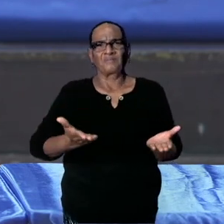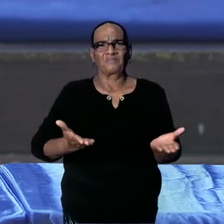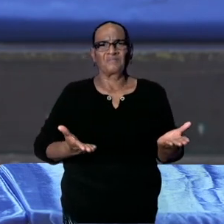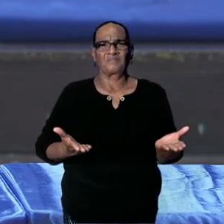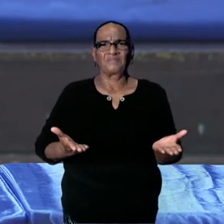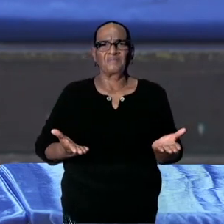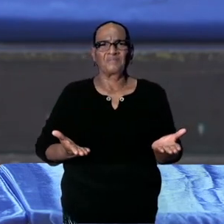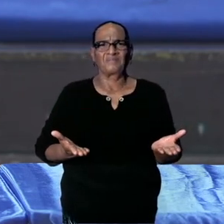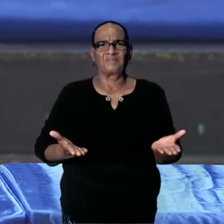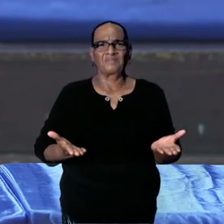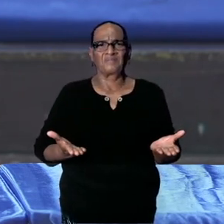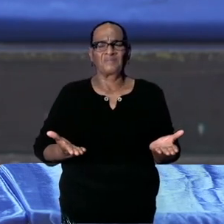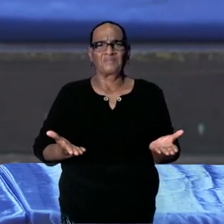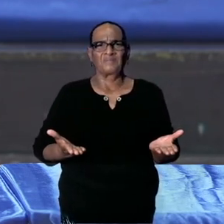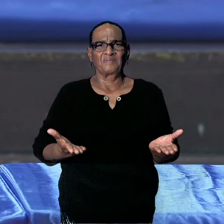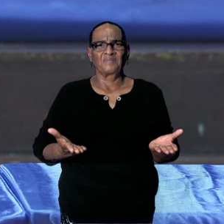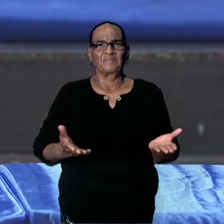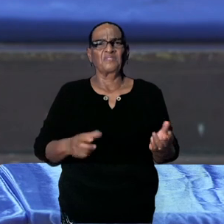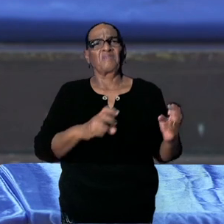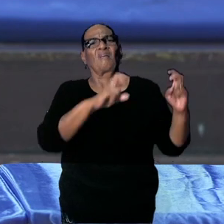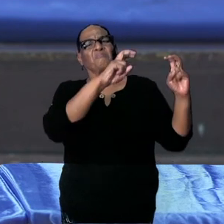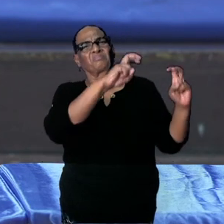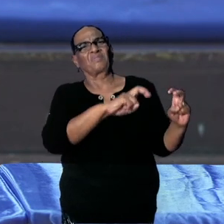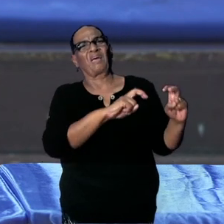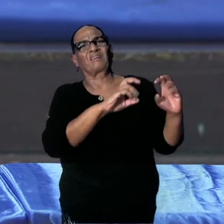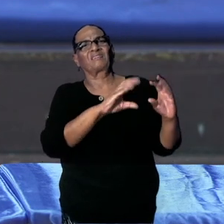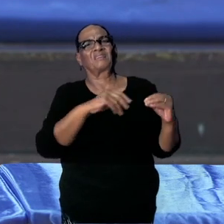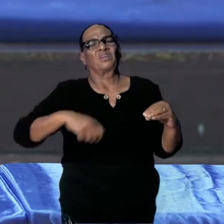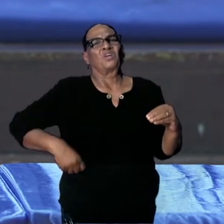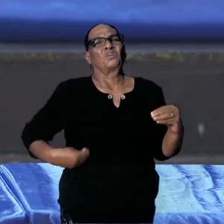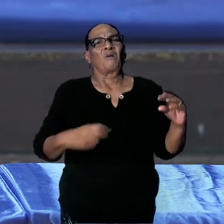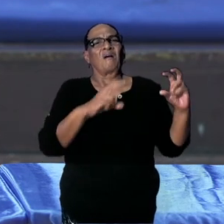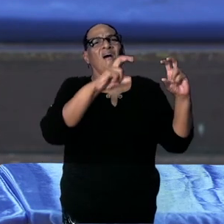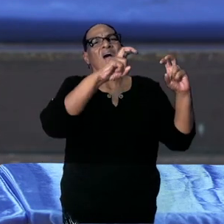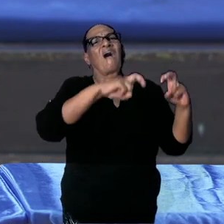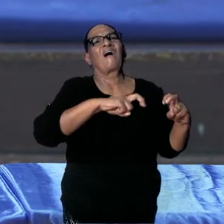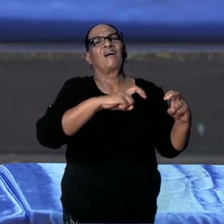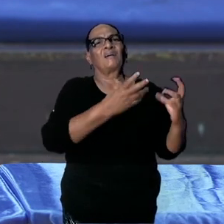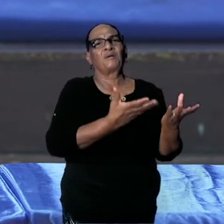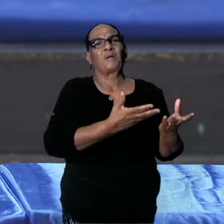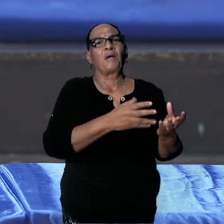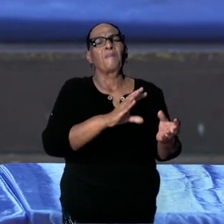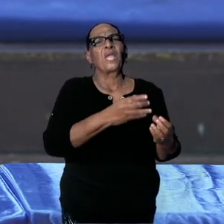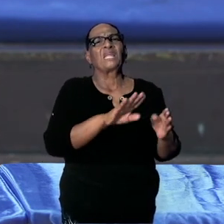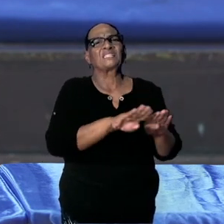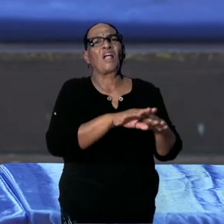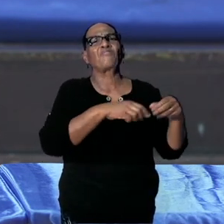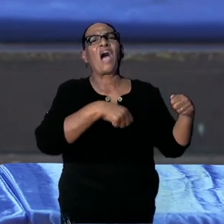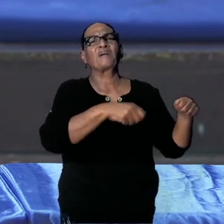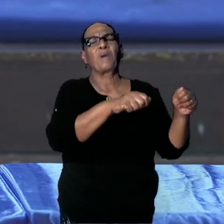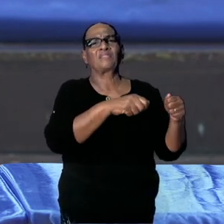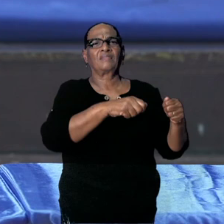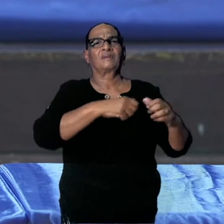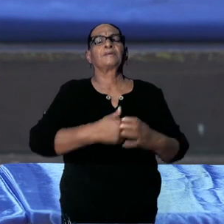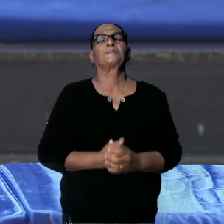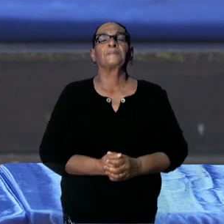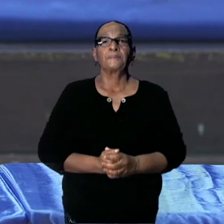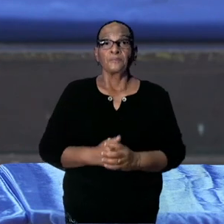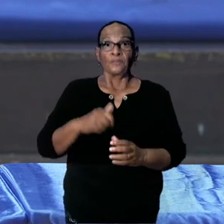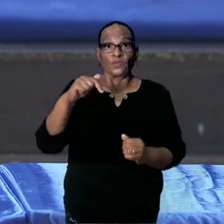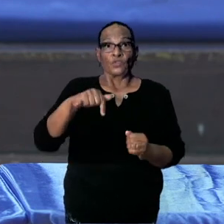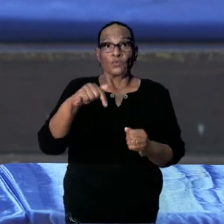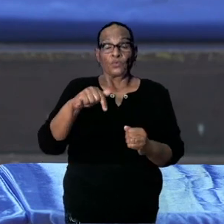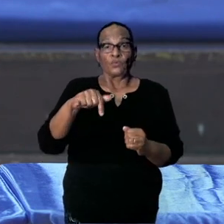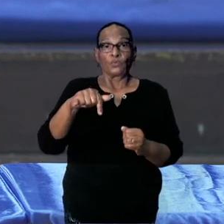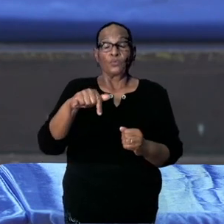Ik denk dat voor mij, wat dit moment betreft, dat ik het hierbij ga houden. Na de bekendmaking door